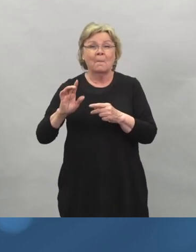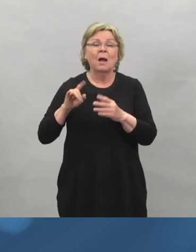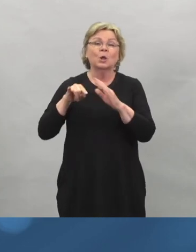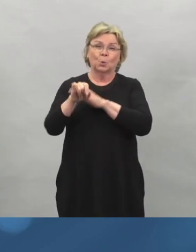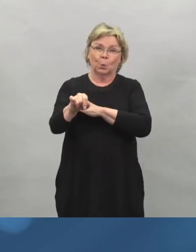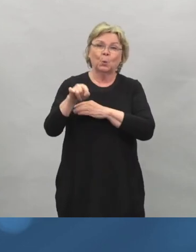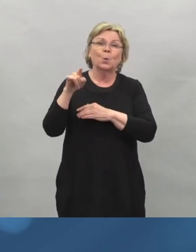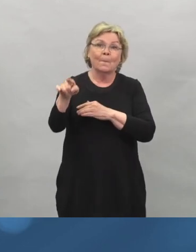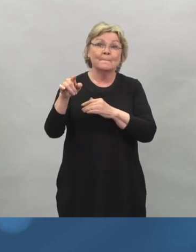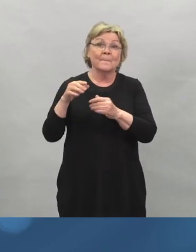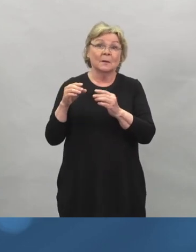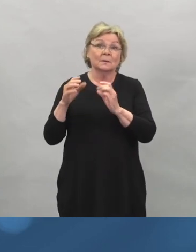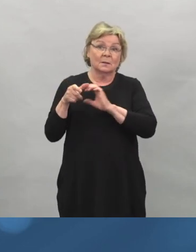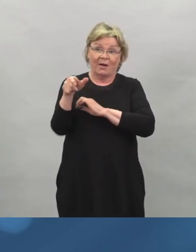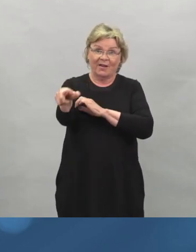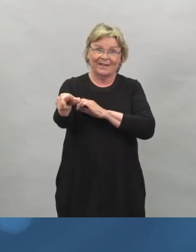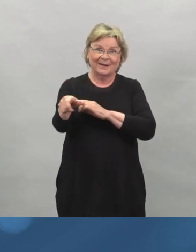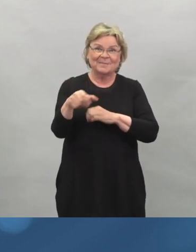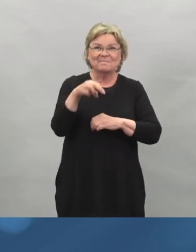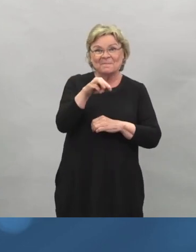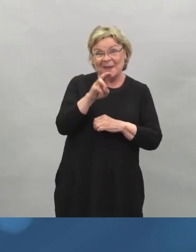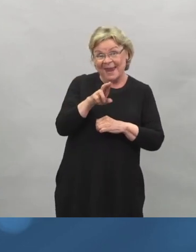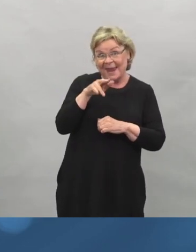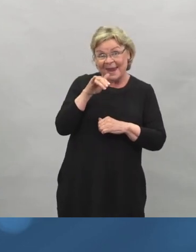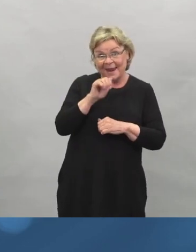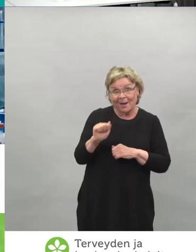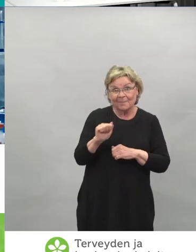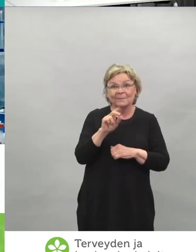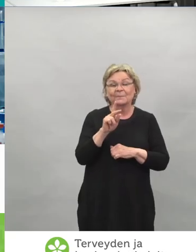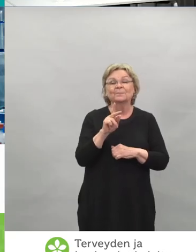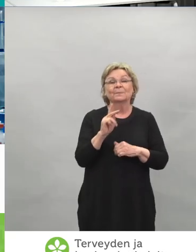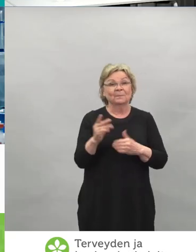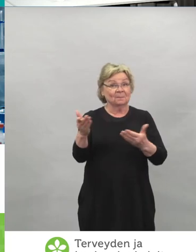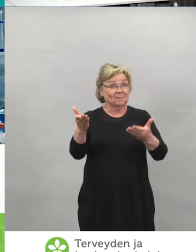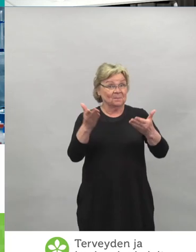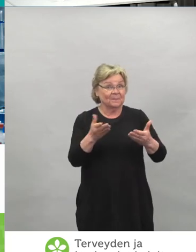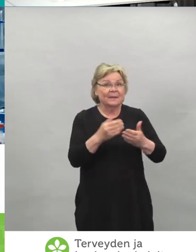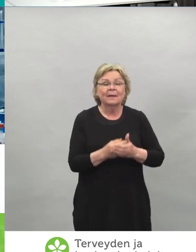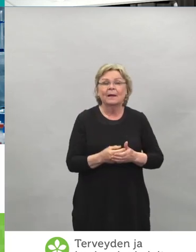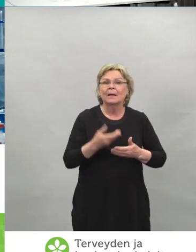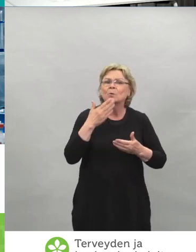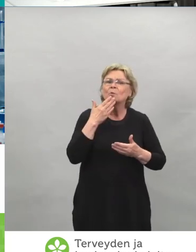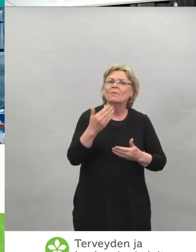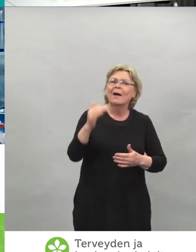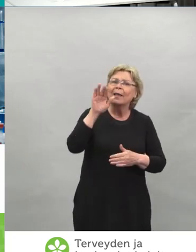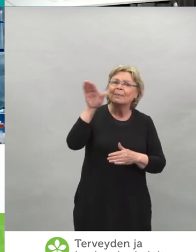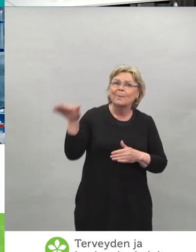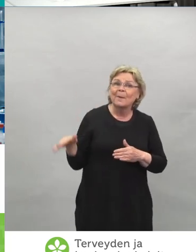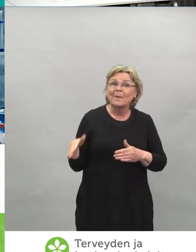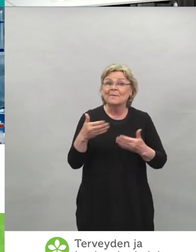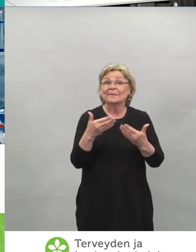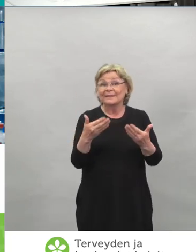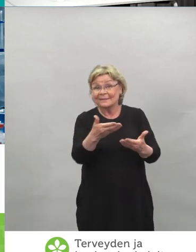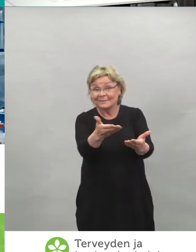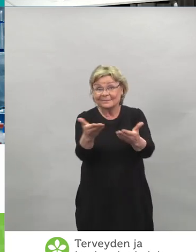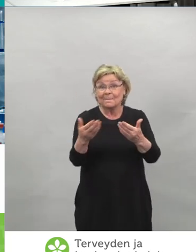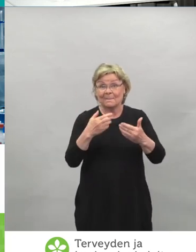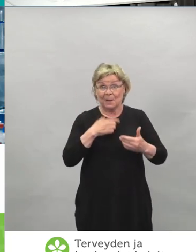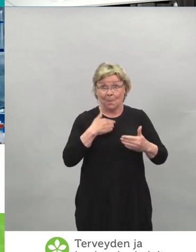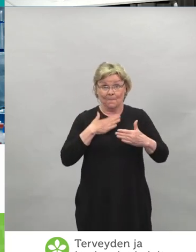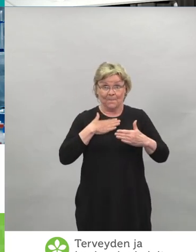Kontio, ole hyvä. Kiitoksia. Oikein hyvää iltapäivää minunkin puolestani. Katsotaan ensin vähän tätä